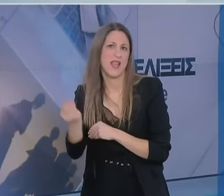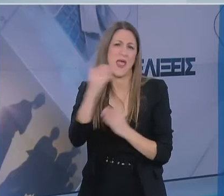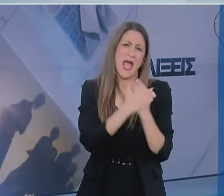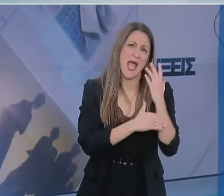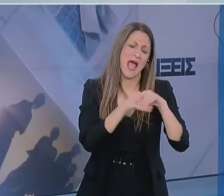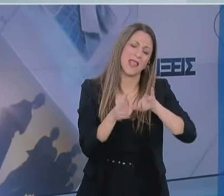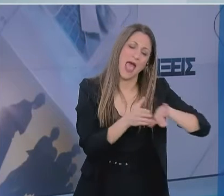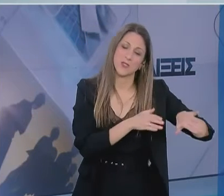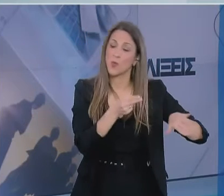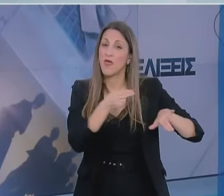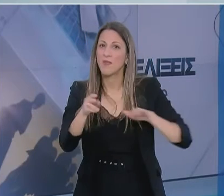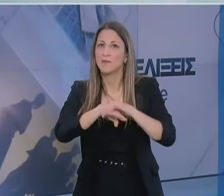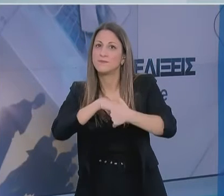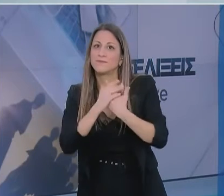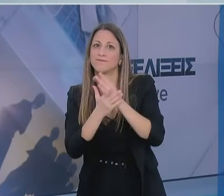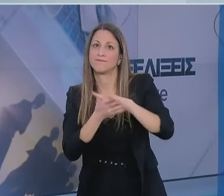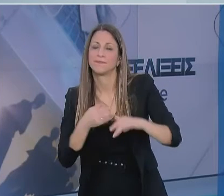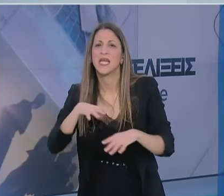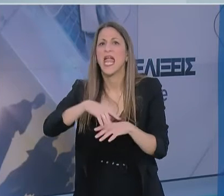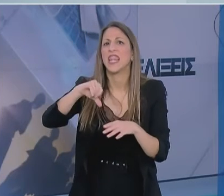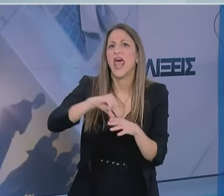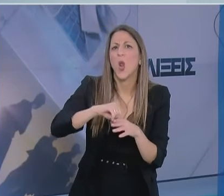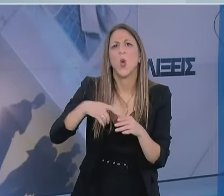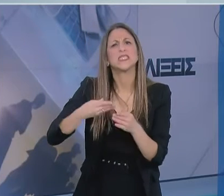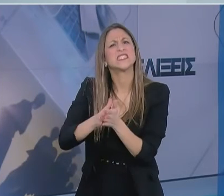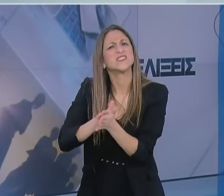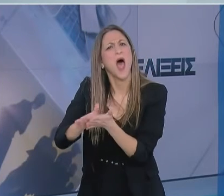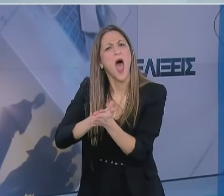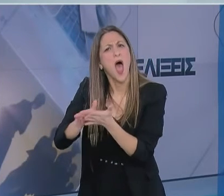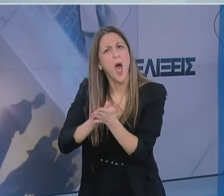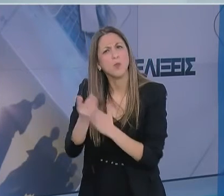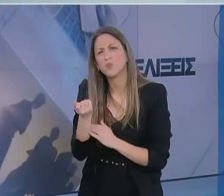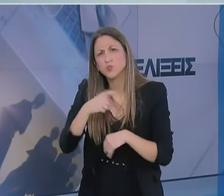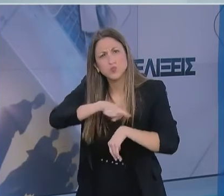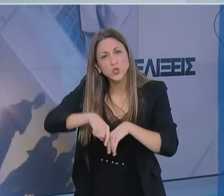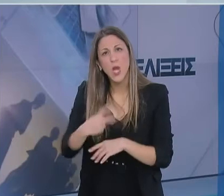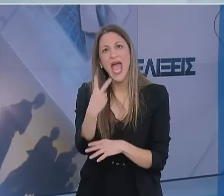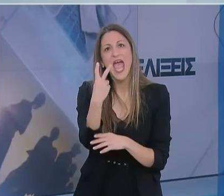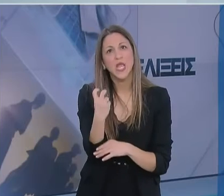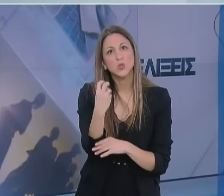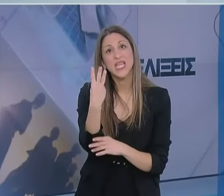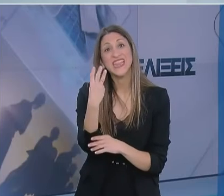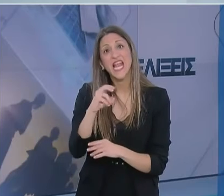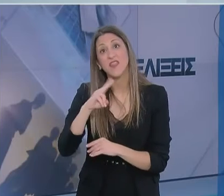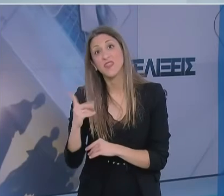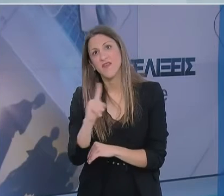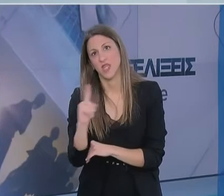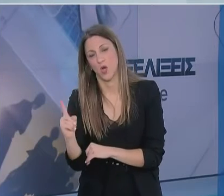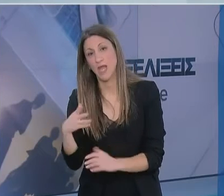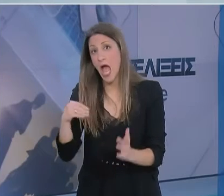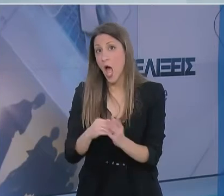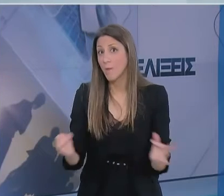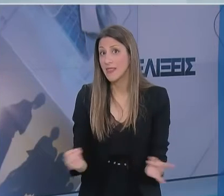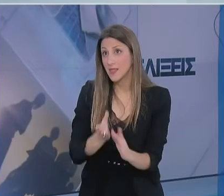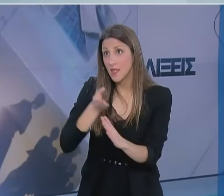μας είτε με σαπούνι και νερό για 20 έως 30 δευτερόλεφτα είτε με αντισηπτικό ειδικά μετά από επισκέψεις στο